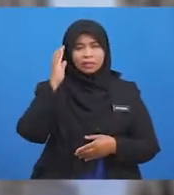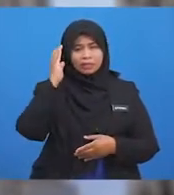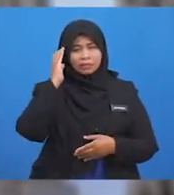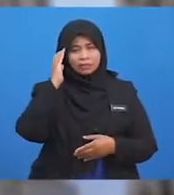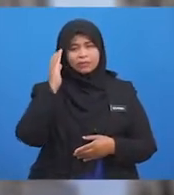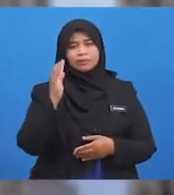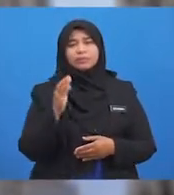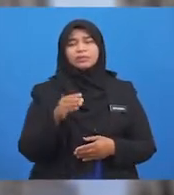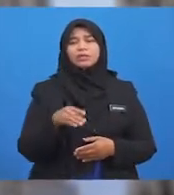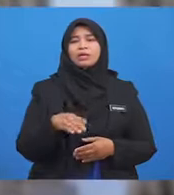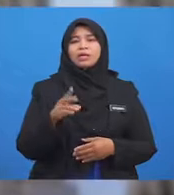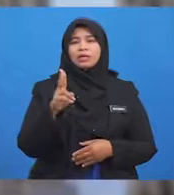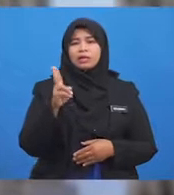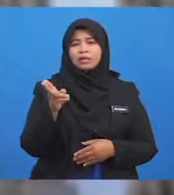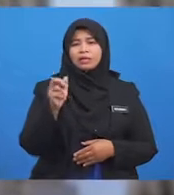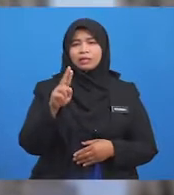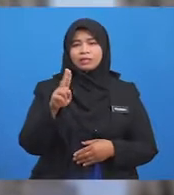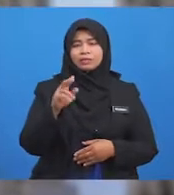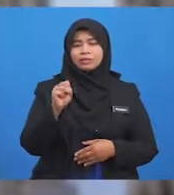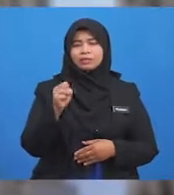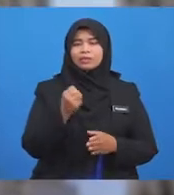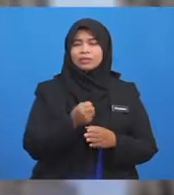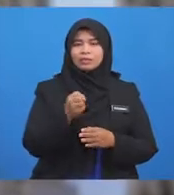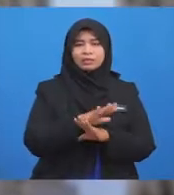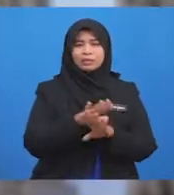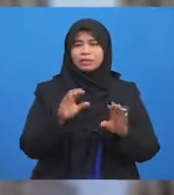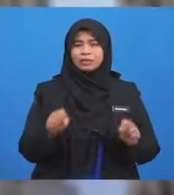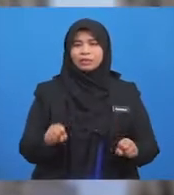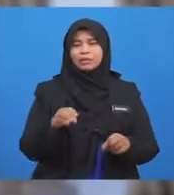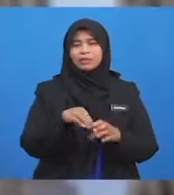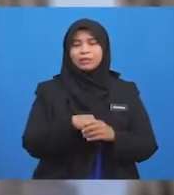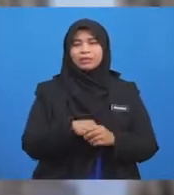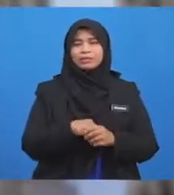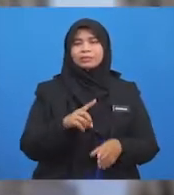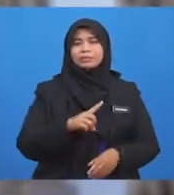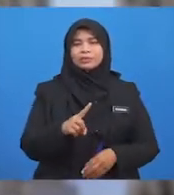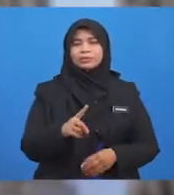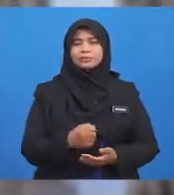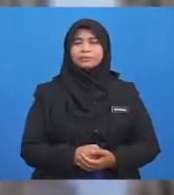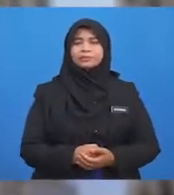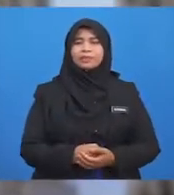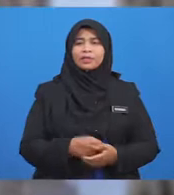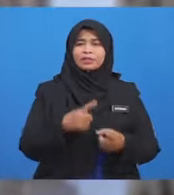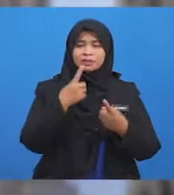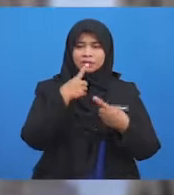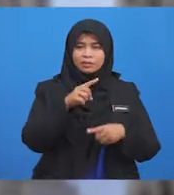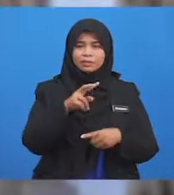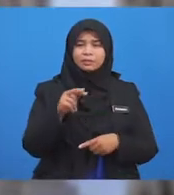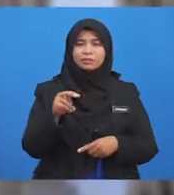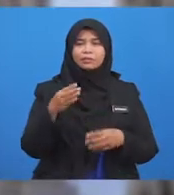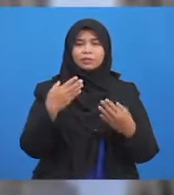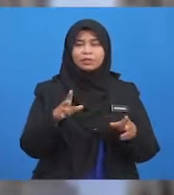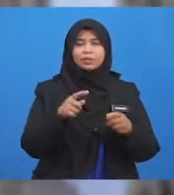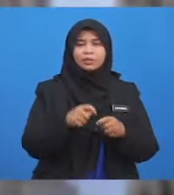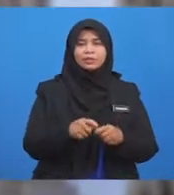itu diharuskan atau tidak dibolehkan dalam Islam Jawapannya, sudah tentu